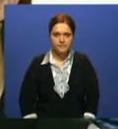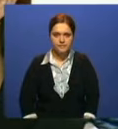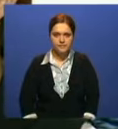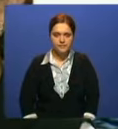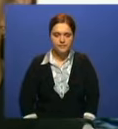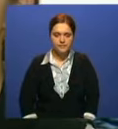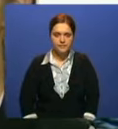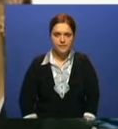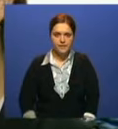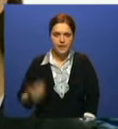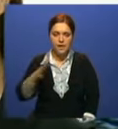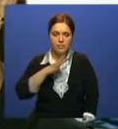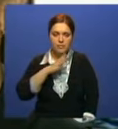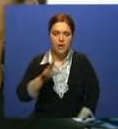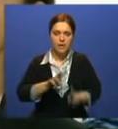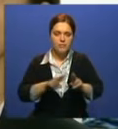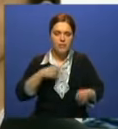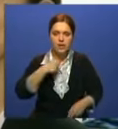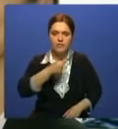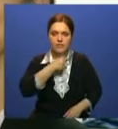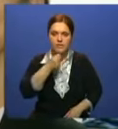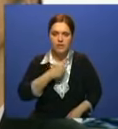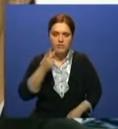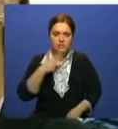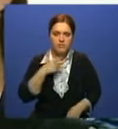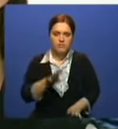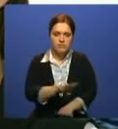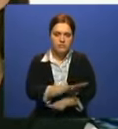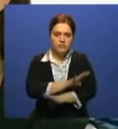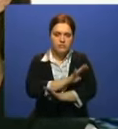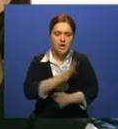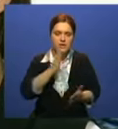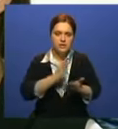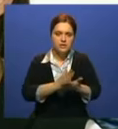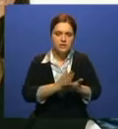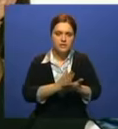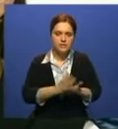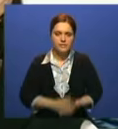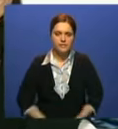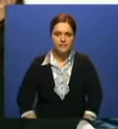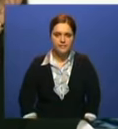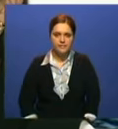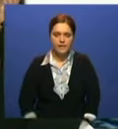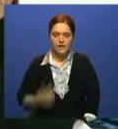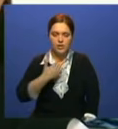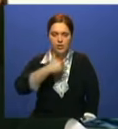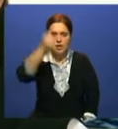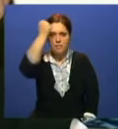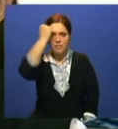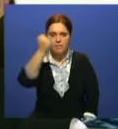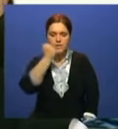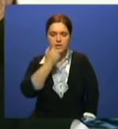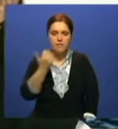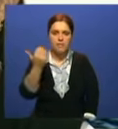как и я. И слушая их, у меня даже мурашки были по коже. И я хочу выразить им огромную